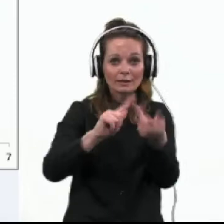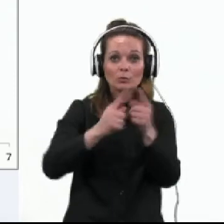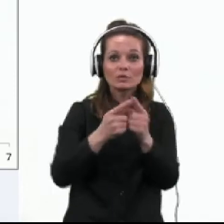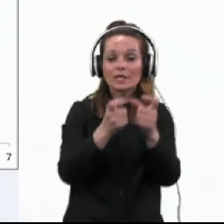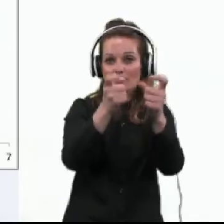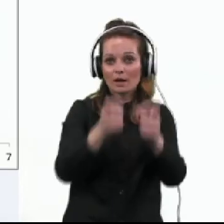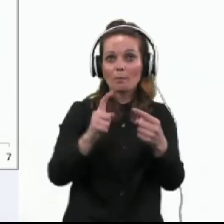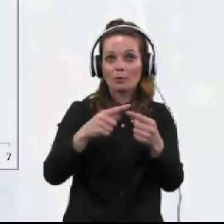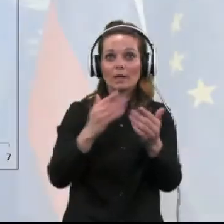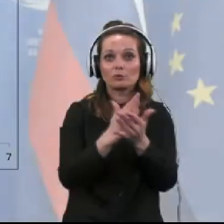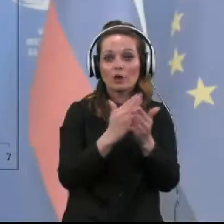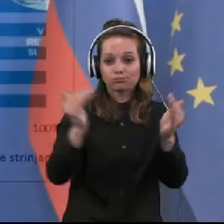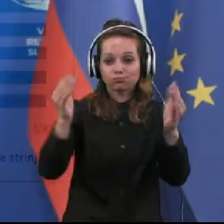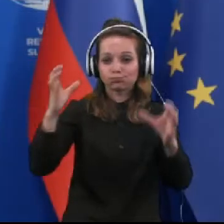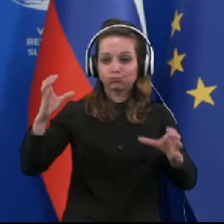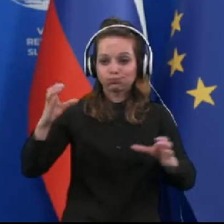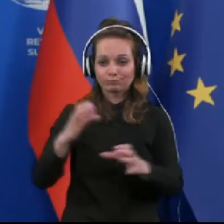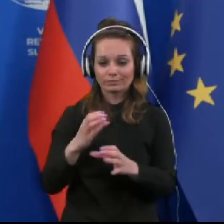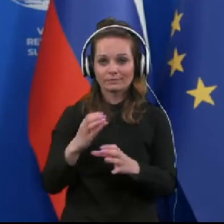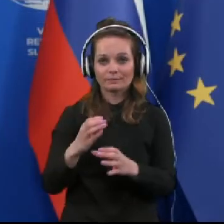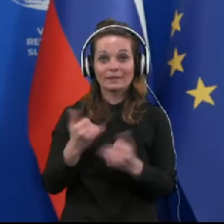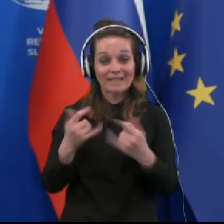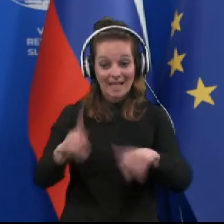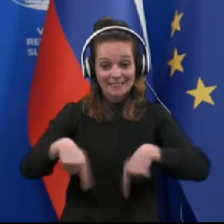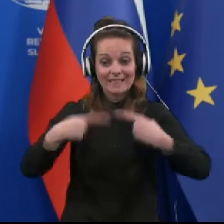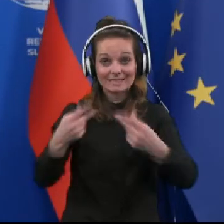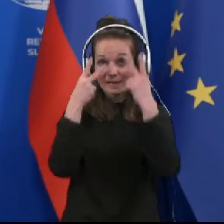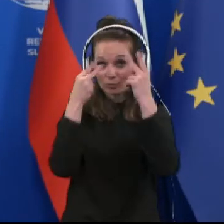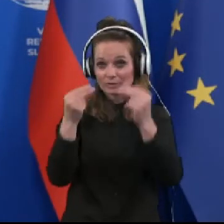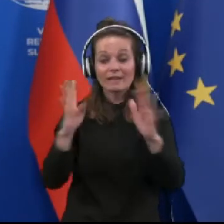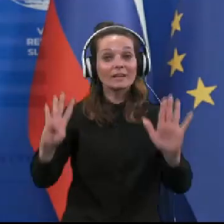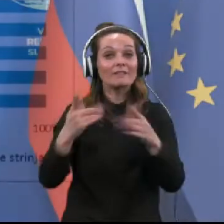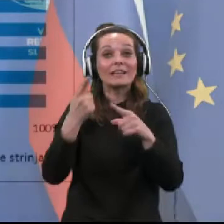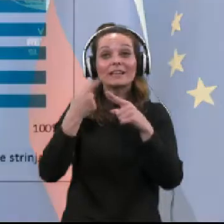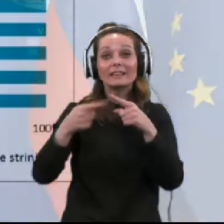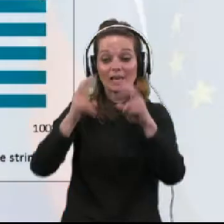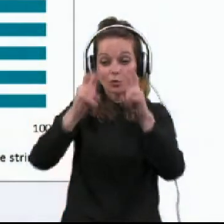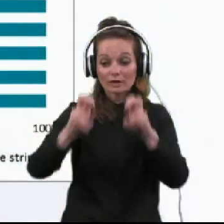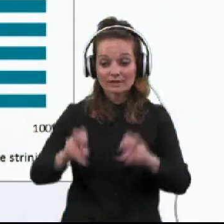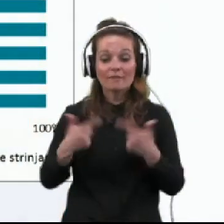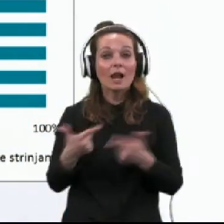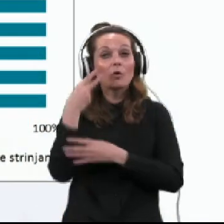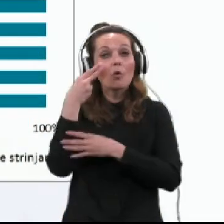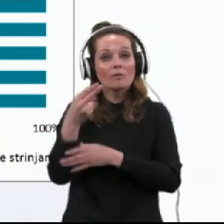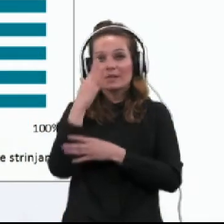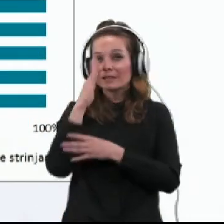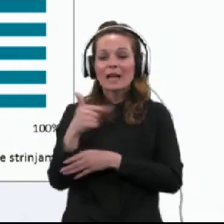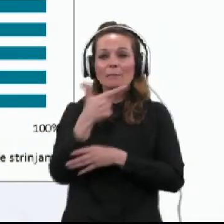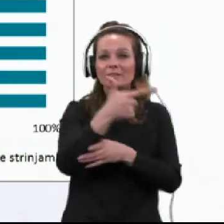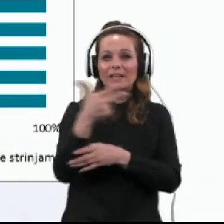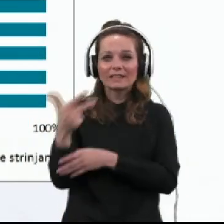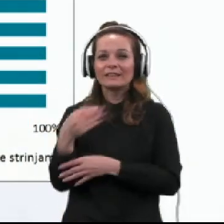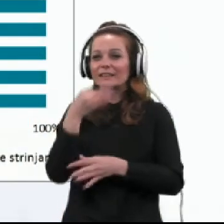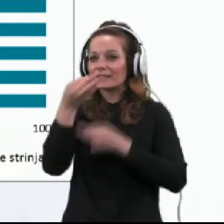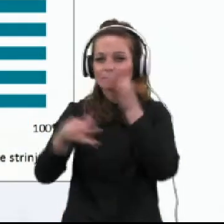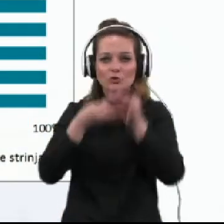tekom valov zmanjšuje. Naslednjo, v devetem valu raziskave lahko vidite, da sta slabi dve tretjini